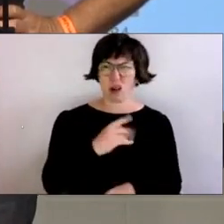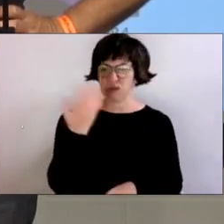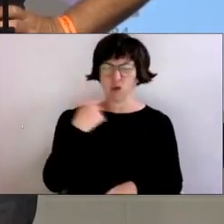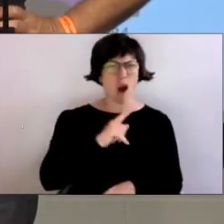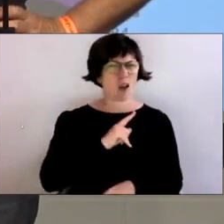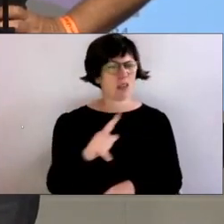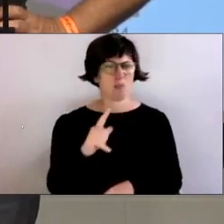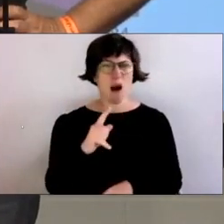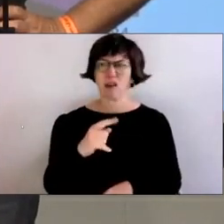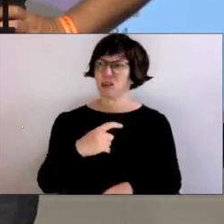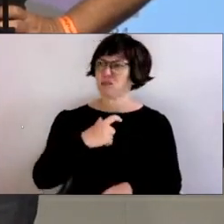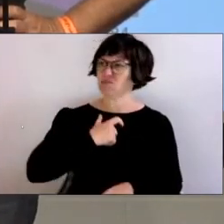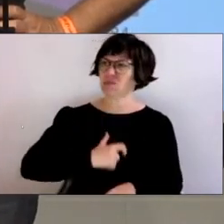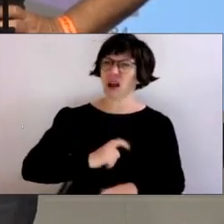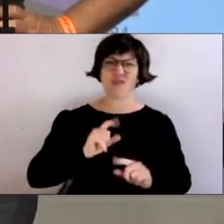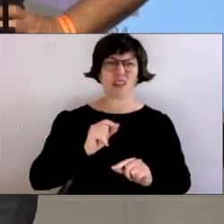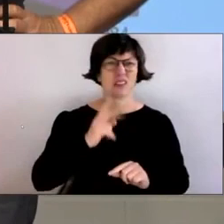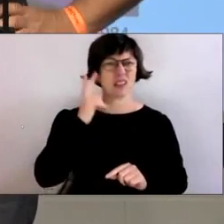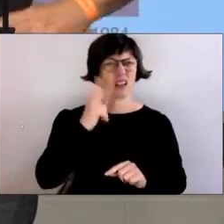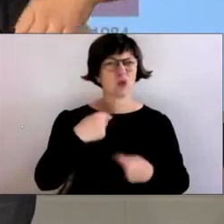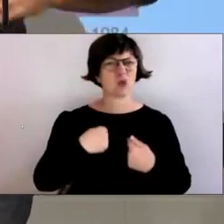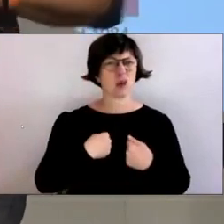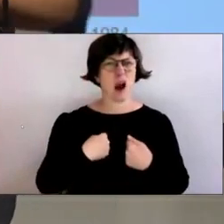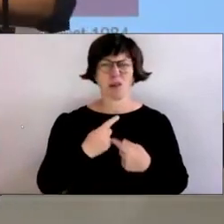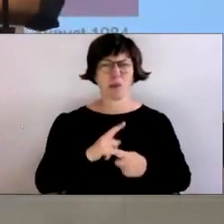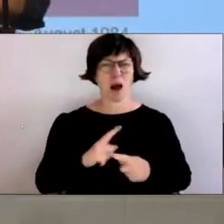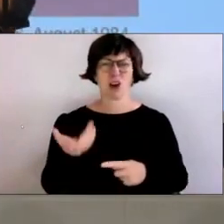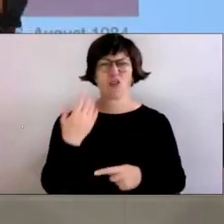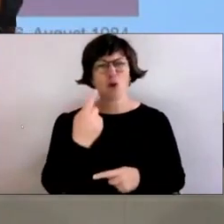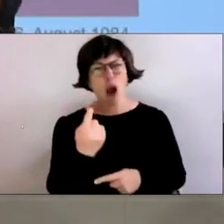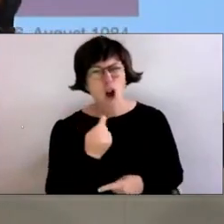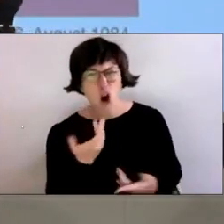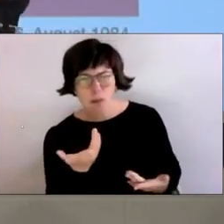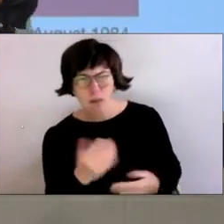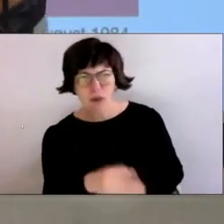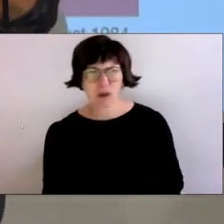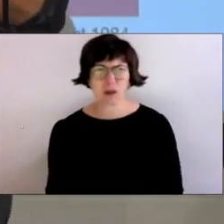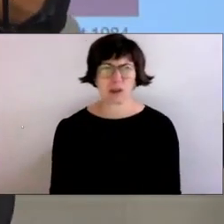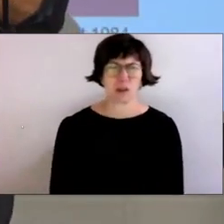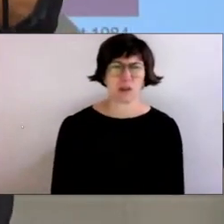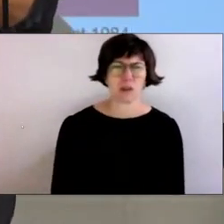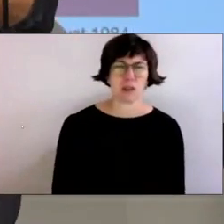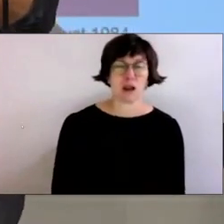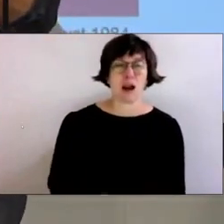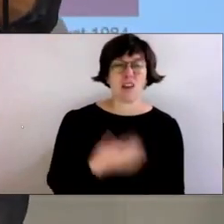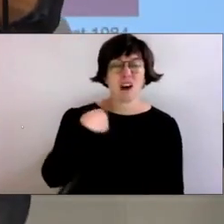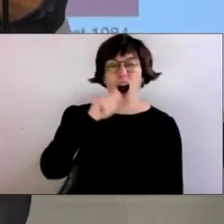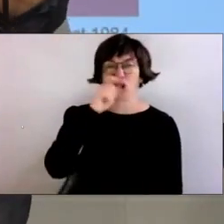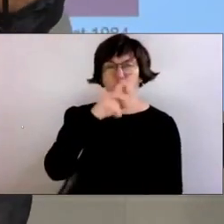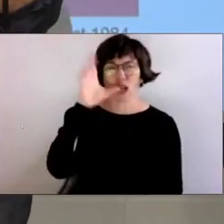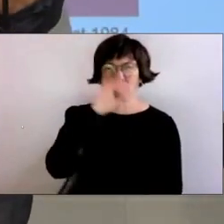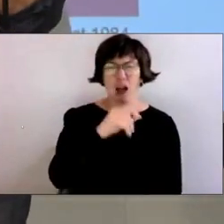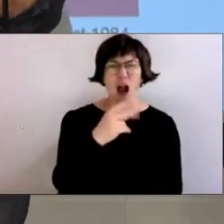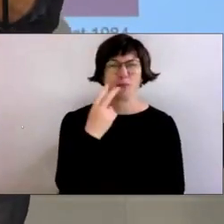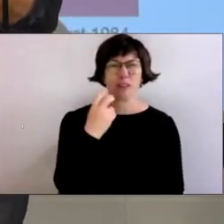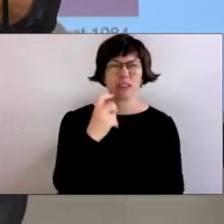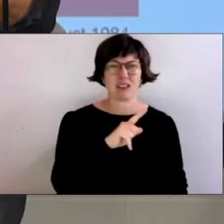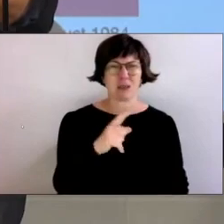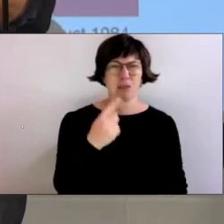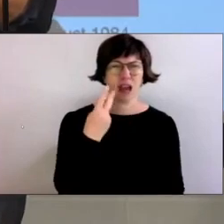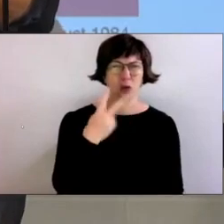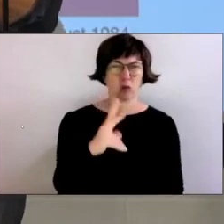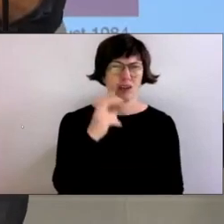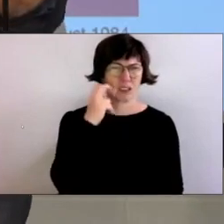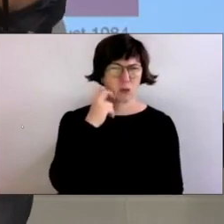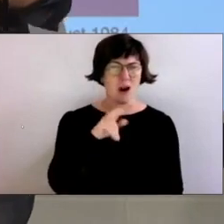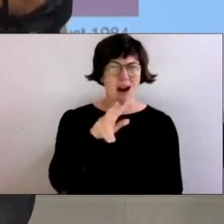mit meiner Nationalität vorgestellt. Woher kommst du? Es war Donnerstagabend zwischen 20 und 21 Uhr. Ich war 13